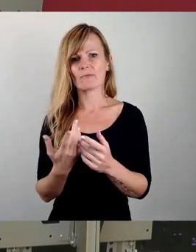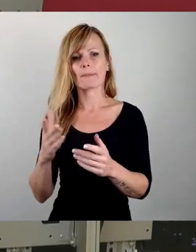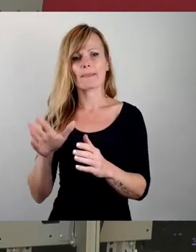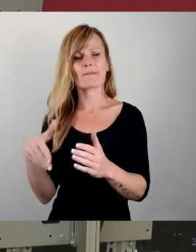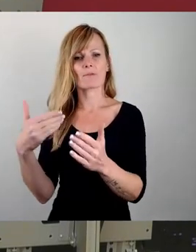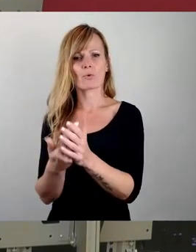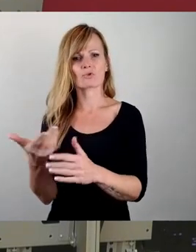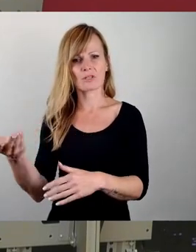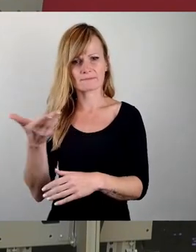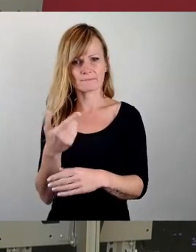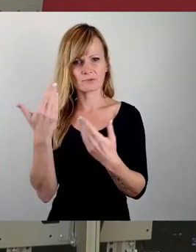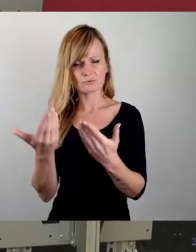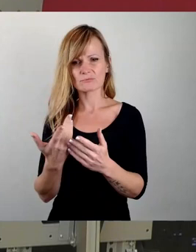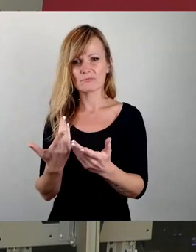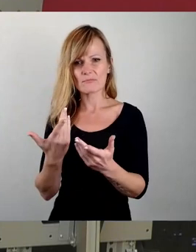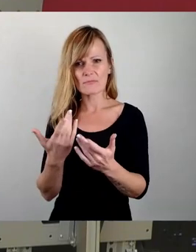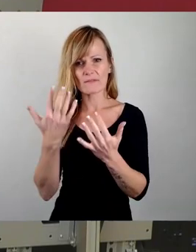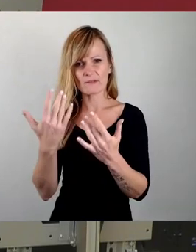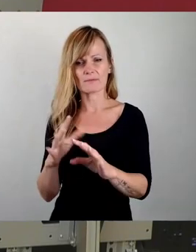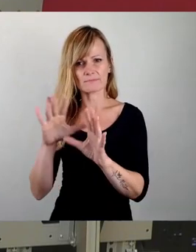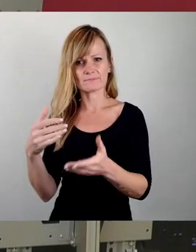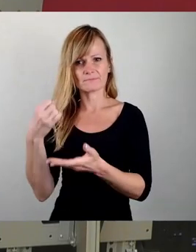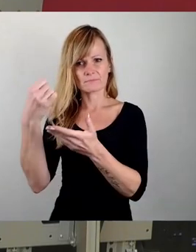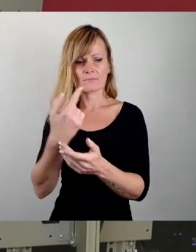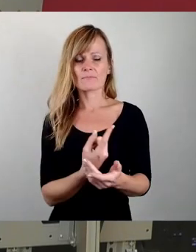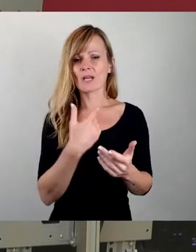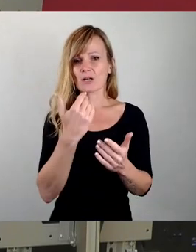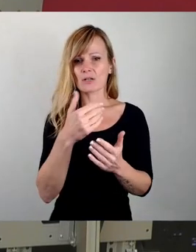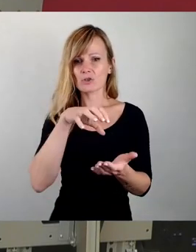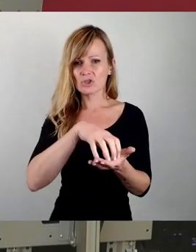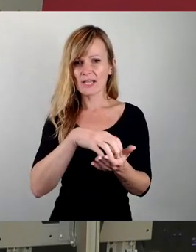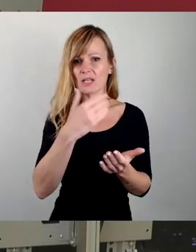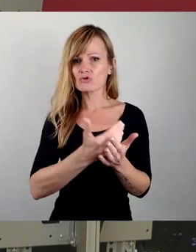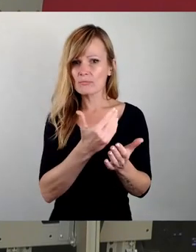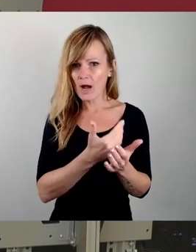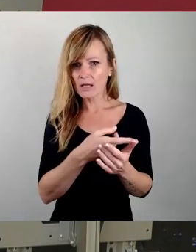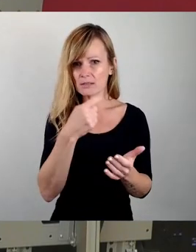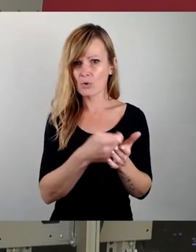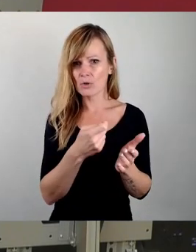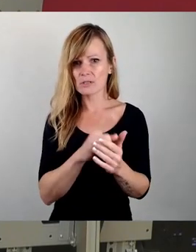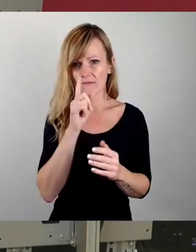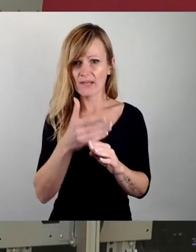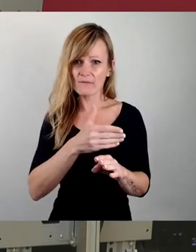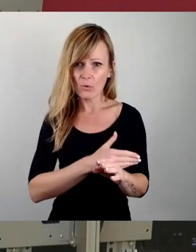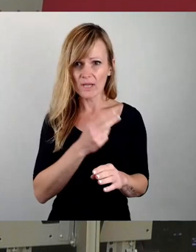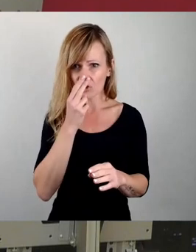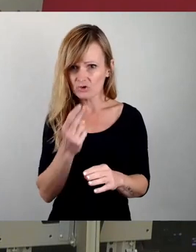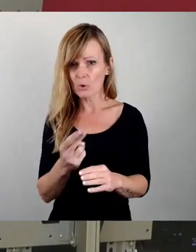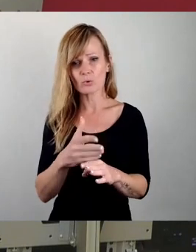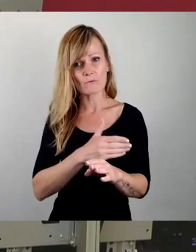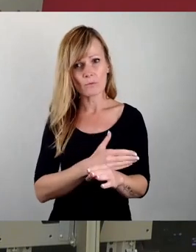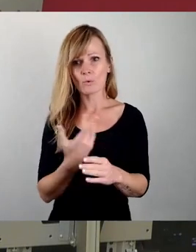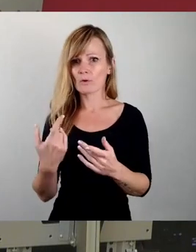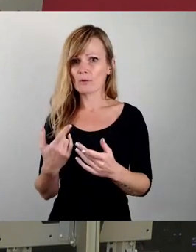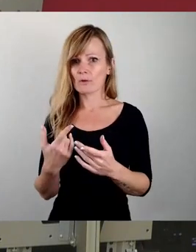ich bin der Meinung, die Kosten, die die Stadt dadurch spart, dass man regelmäßig mal draufschaut und frühzeitig reagiert, weitaus höher